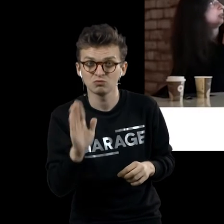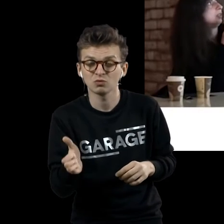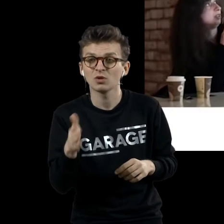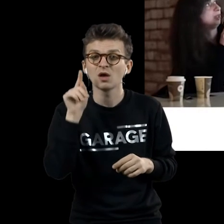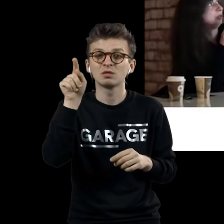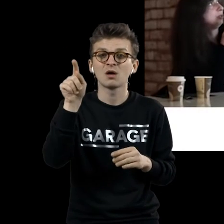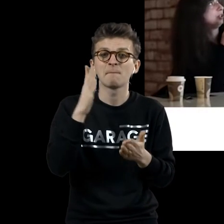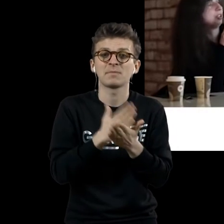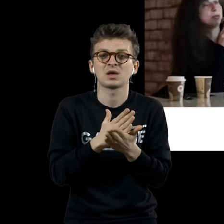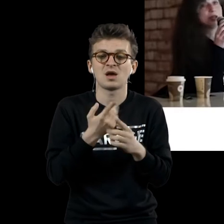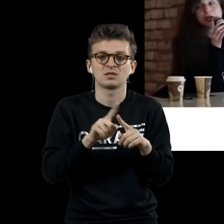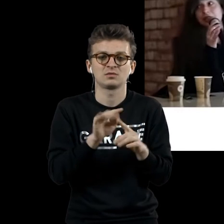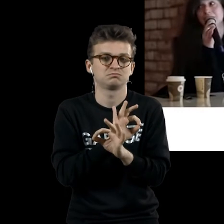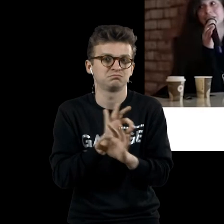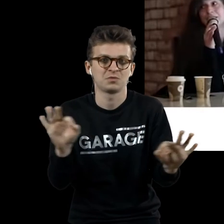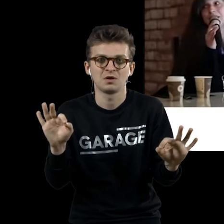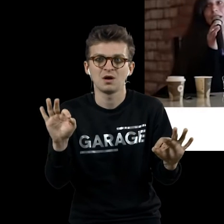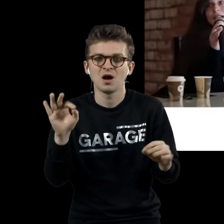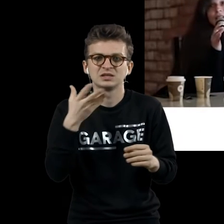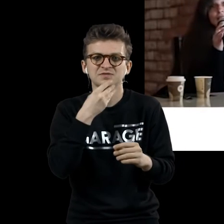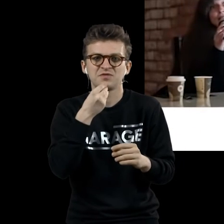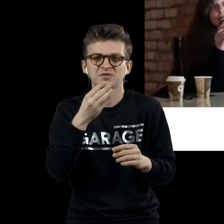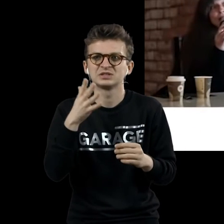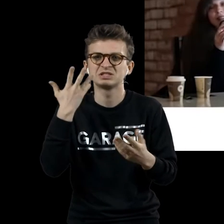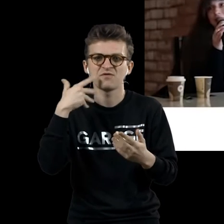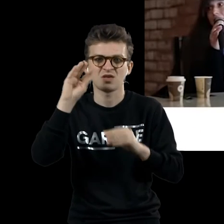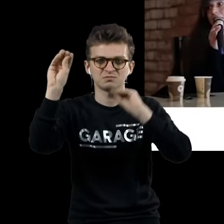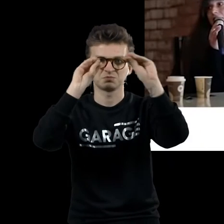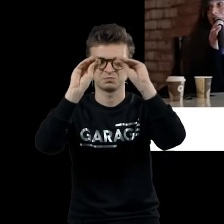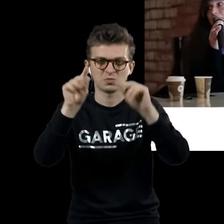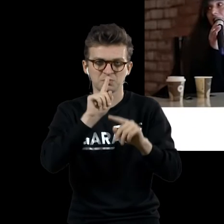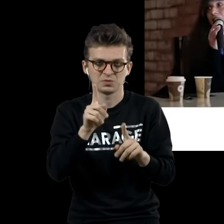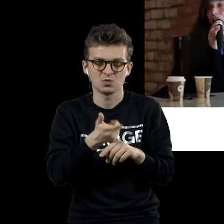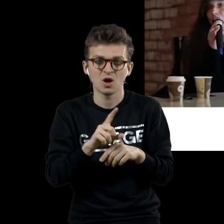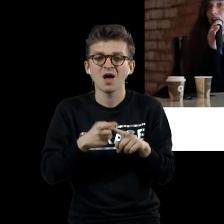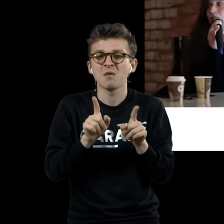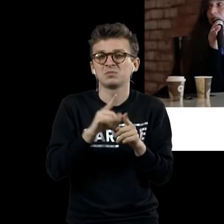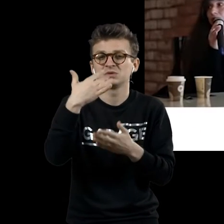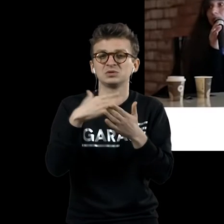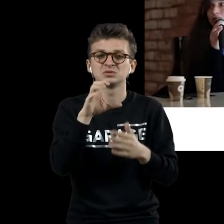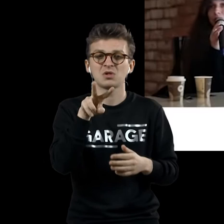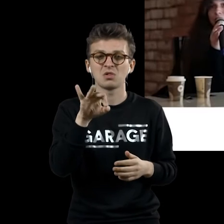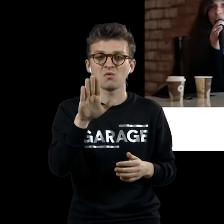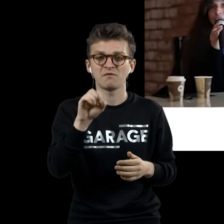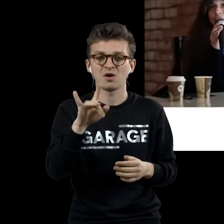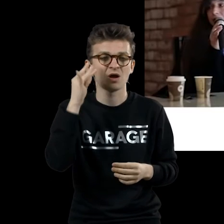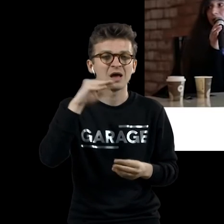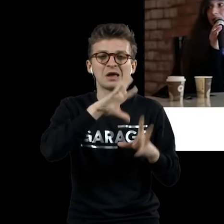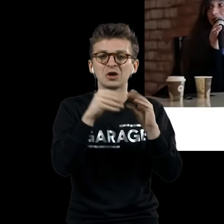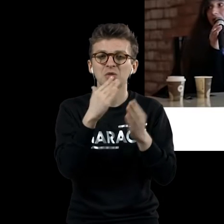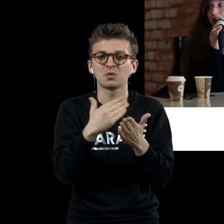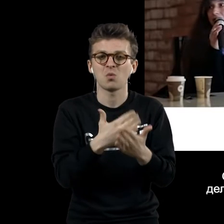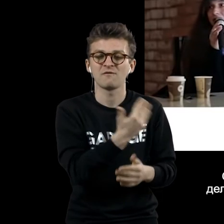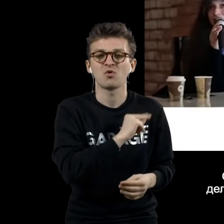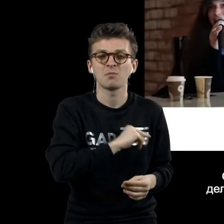присутствуют вот эти самые замечательные образцы цвета, это словарь. Каков итог его работы? Он составил